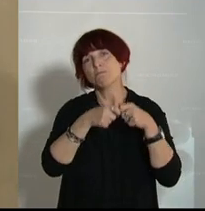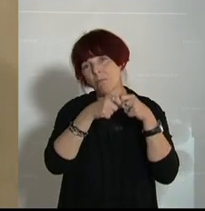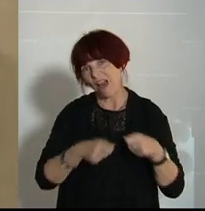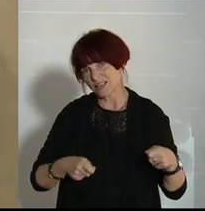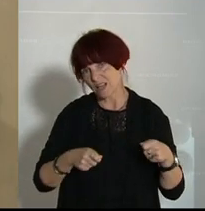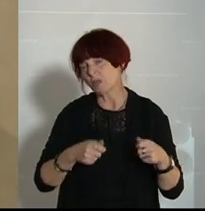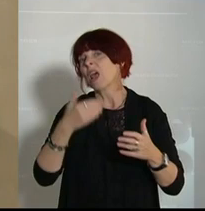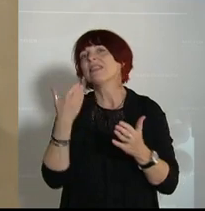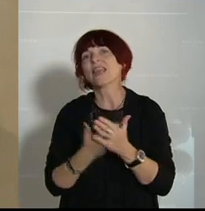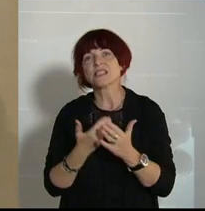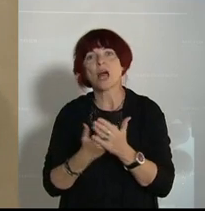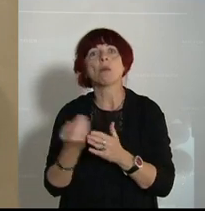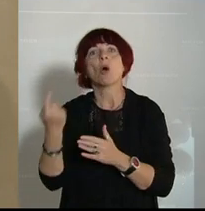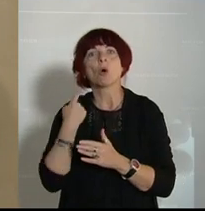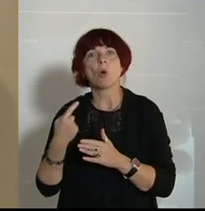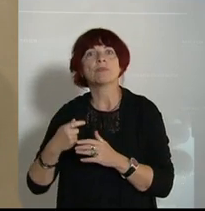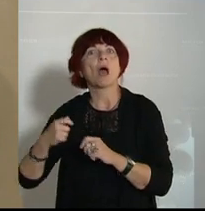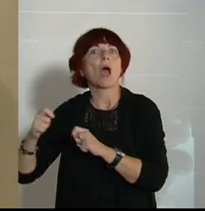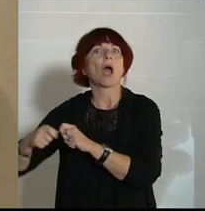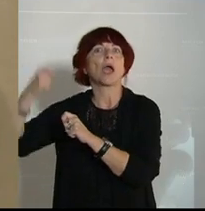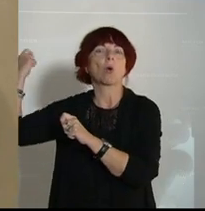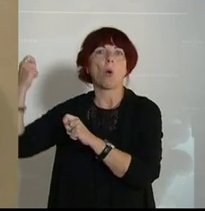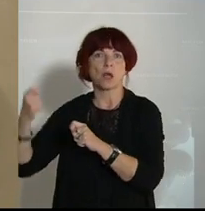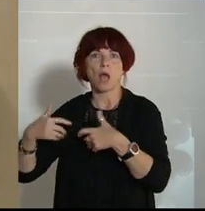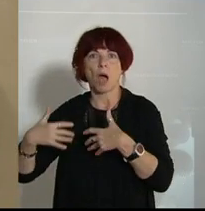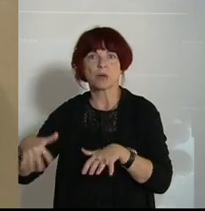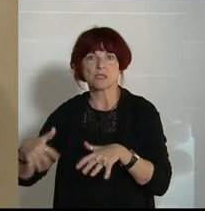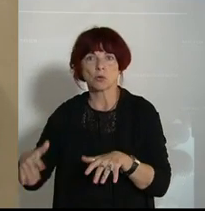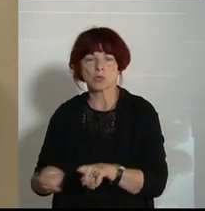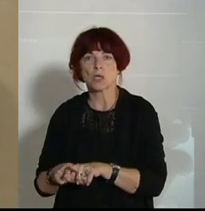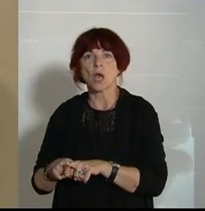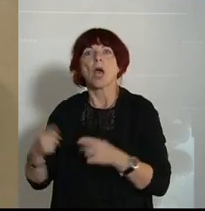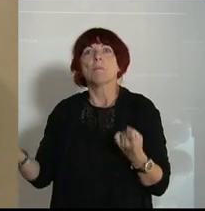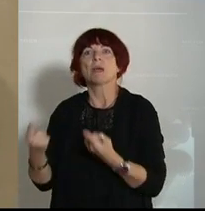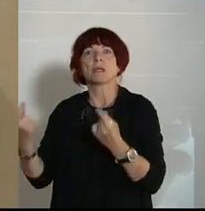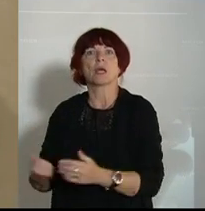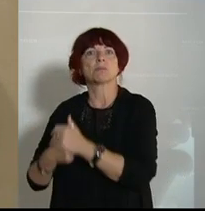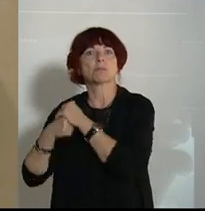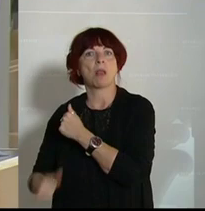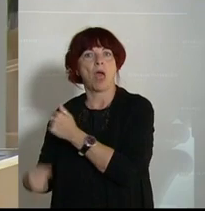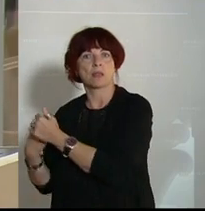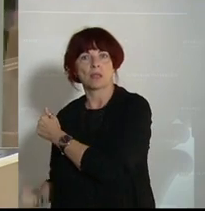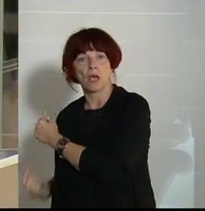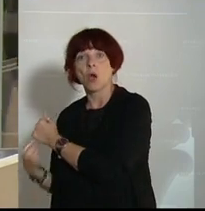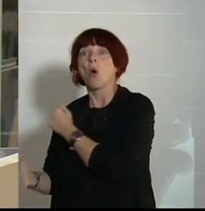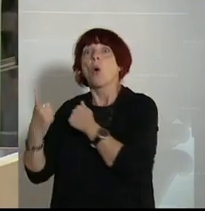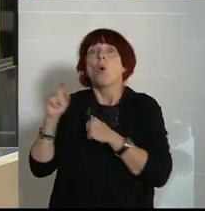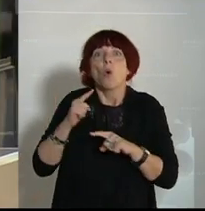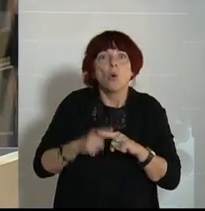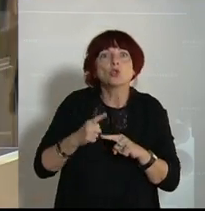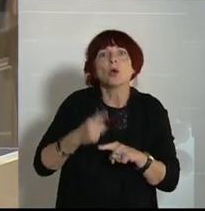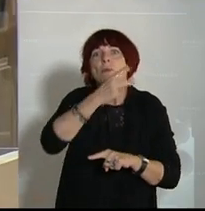Rekordarbeitslosigkeit, Betriebspleiten und Armut in Bevölkerungsgruppen, wo es bisher nicht der Fall war. Menschen ohne